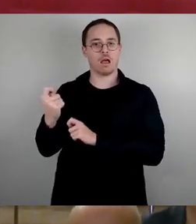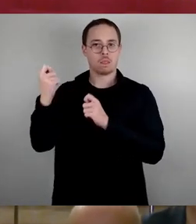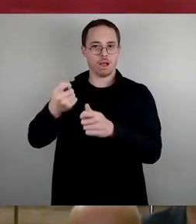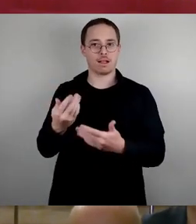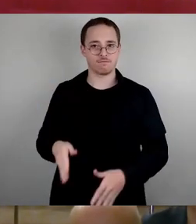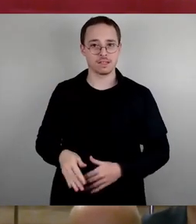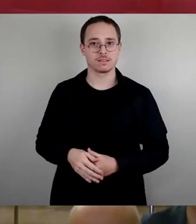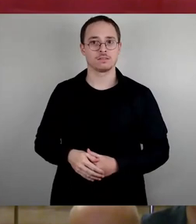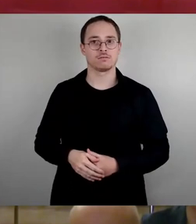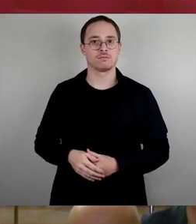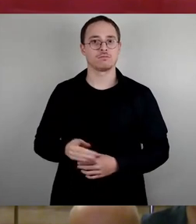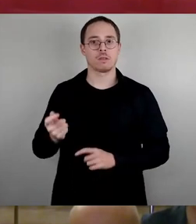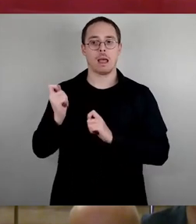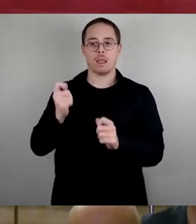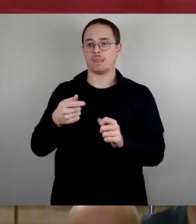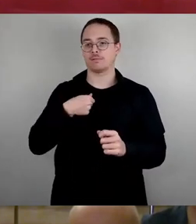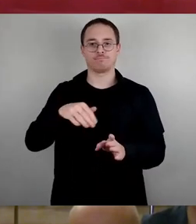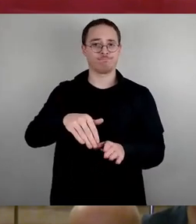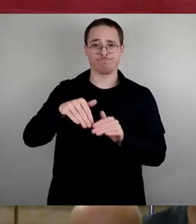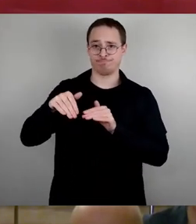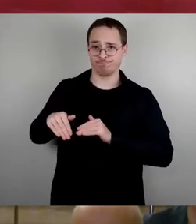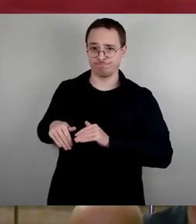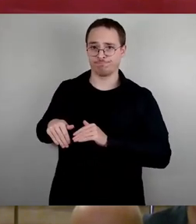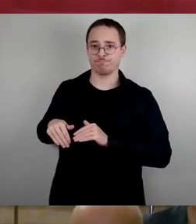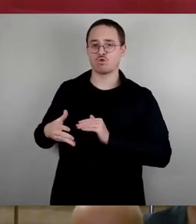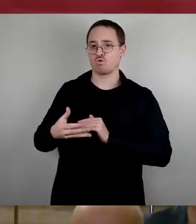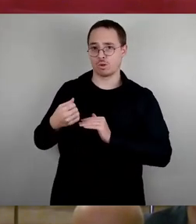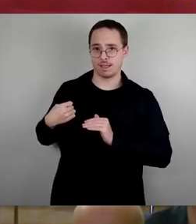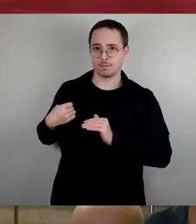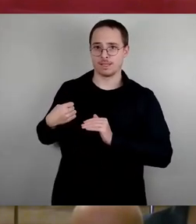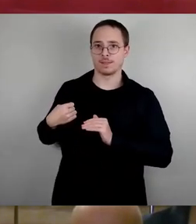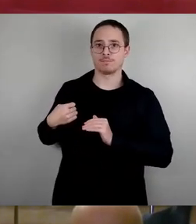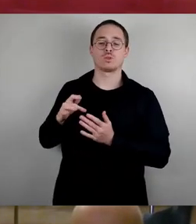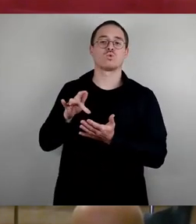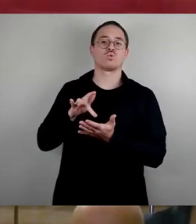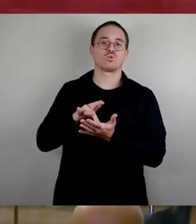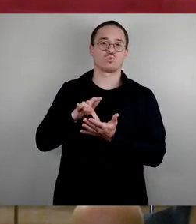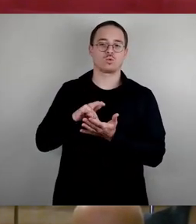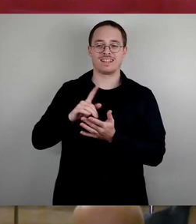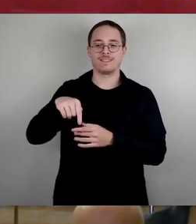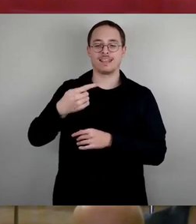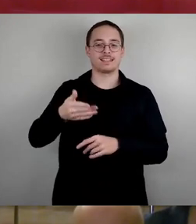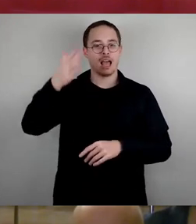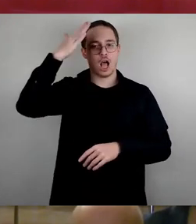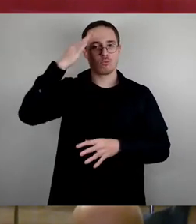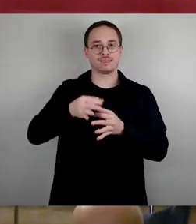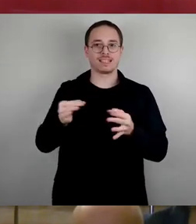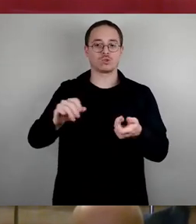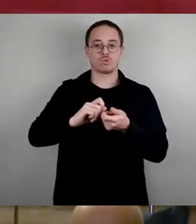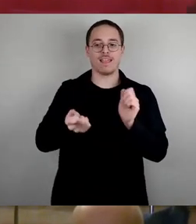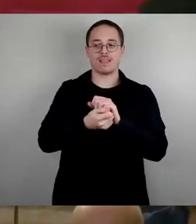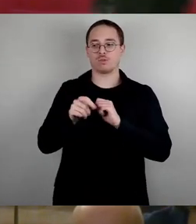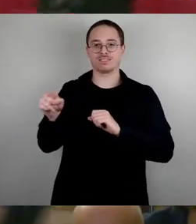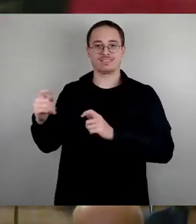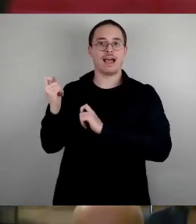zurückgestellt mit dem Hinweis, dass in der nächsten Hauptsatzungsänderung dieser Antrag inhaltlich